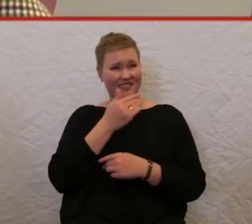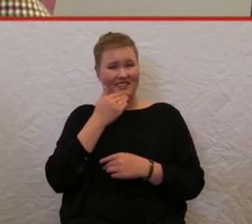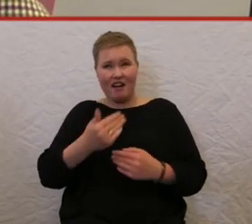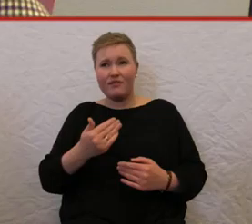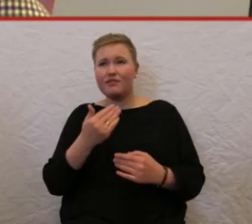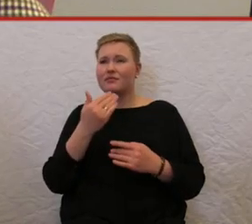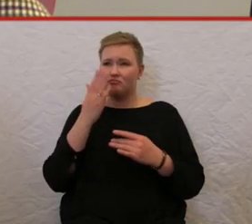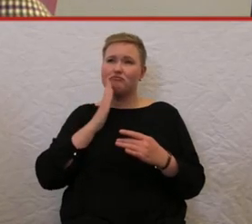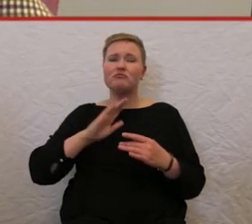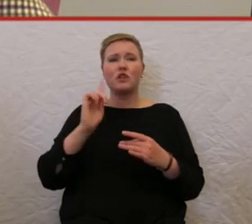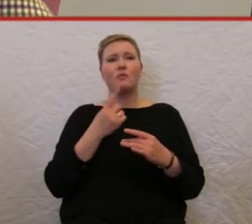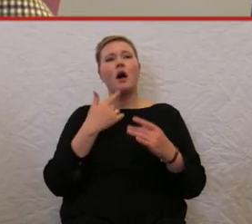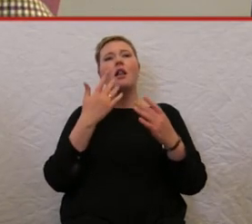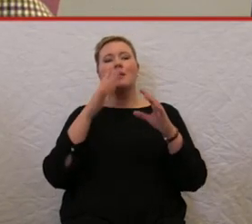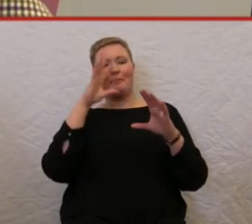kurz etwas sagen.